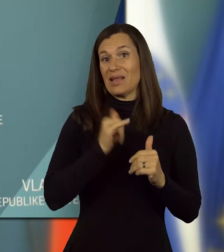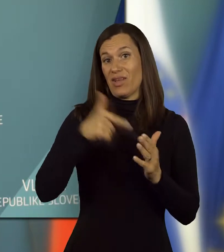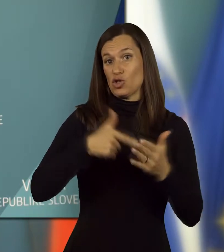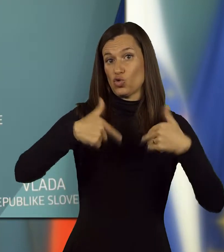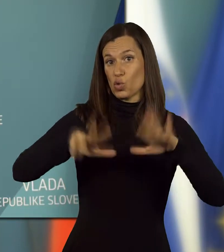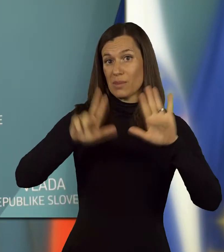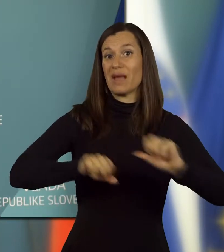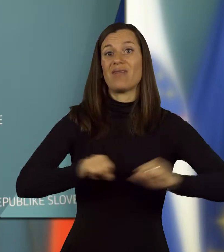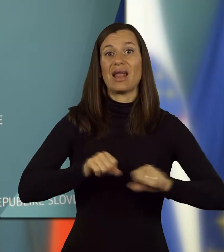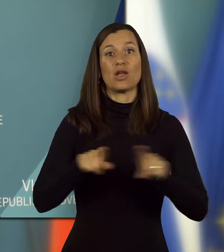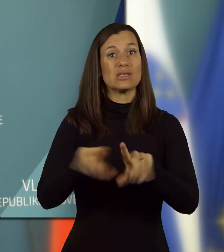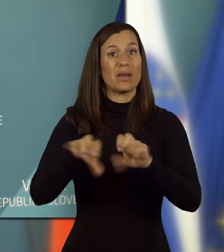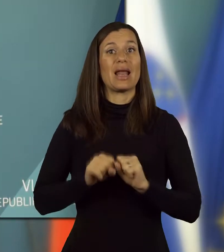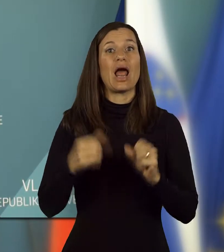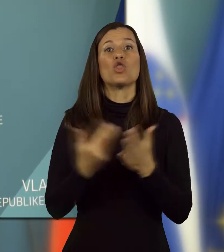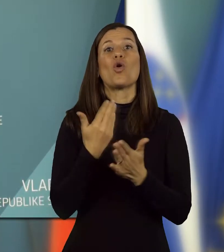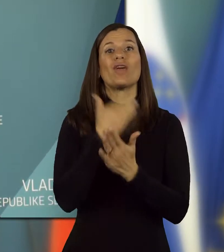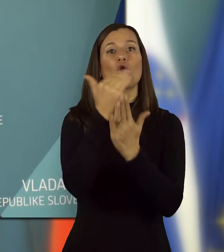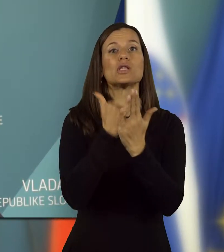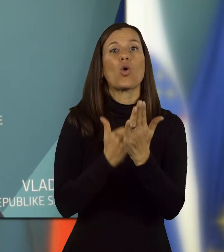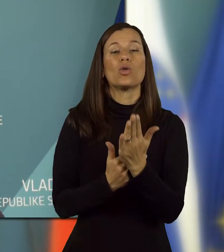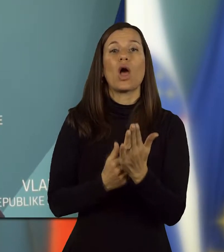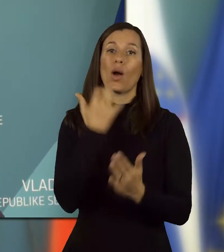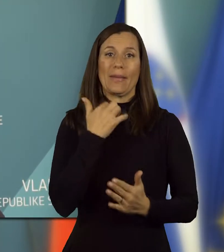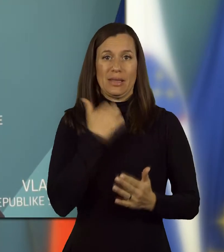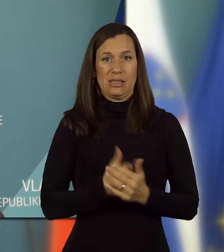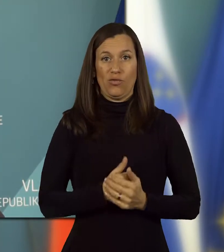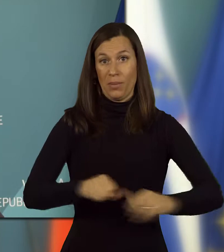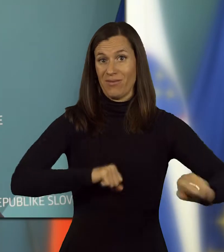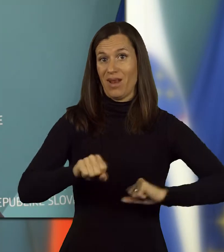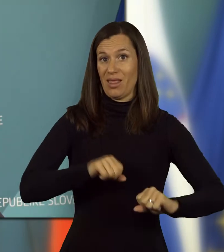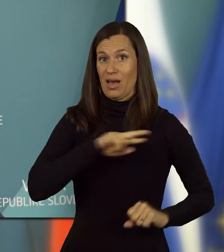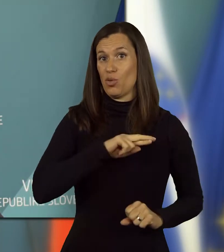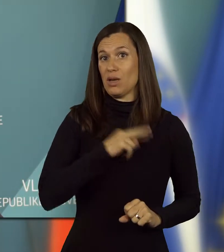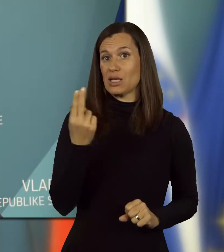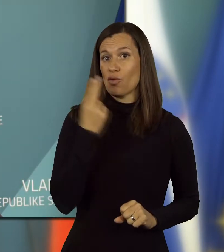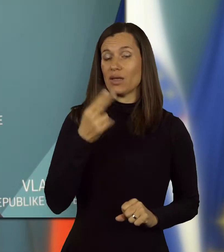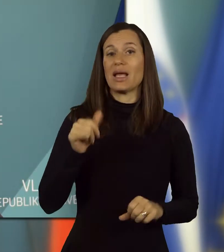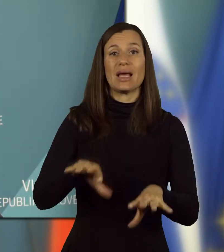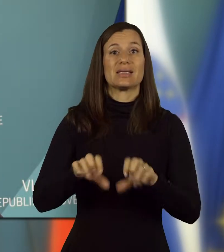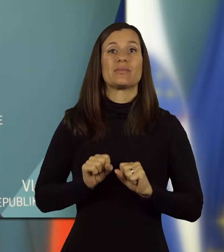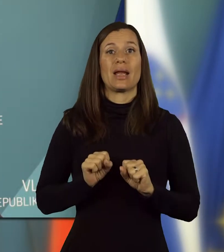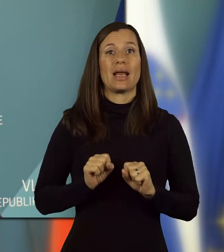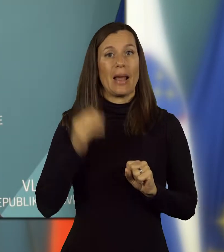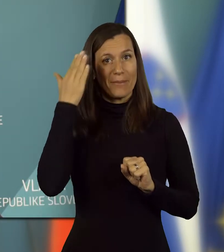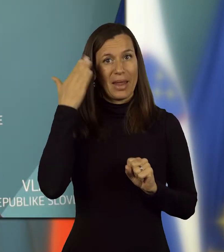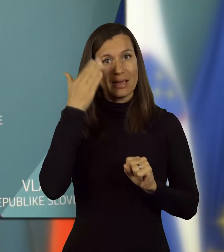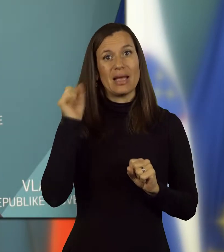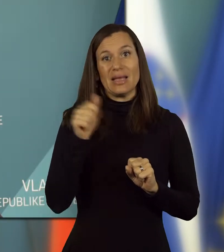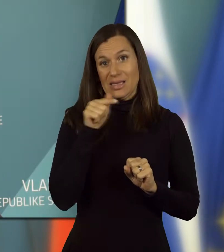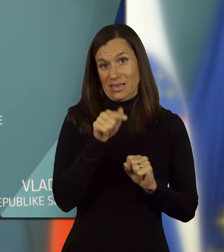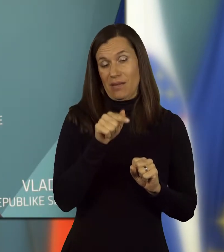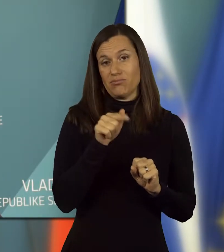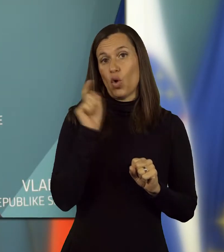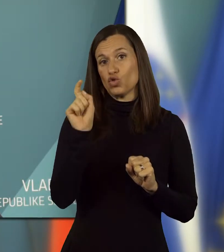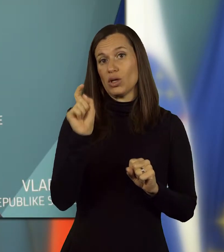sprejela tudi novelo zakona o kmetijstvu. Vlada Republike Slovenije je sprejela mnenje, da se z